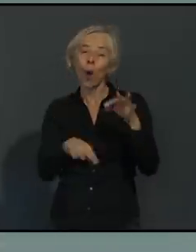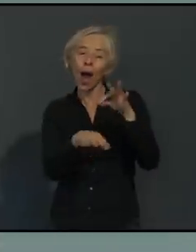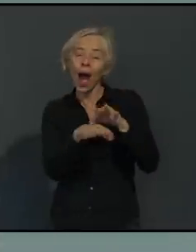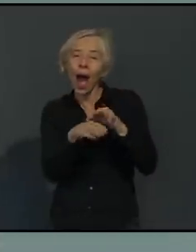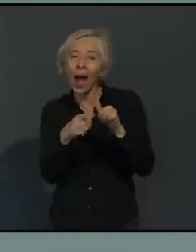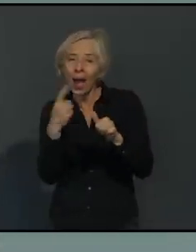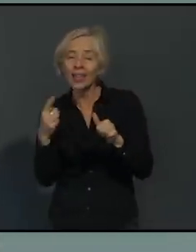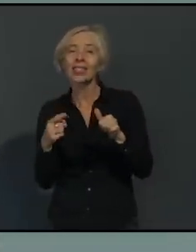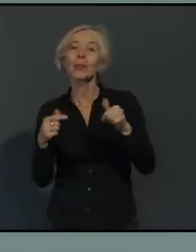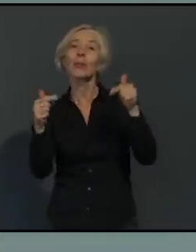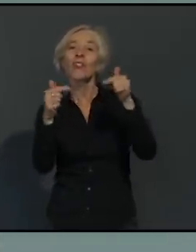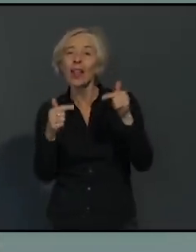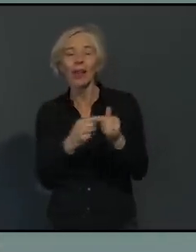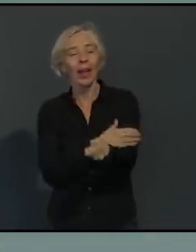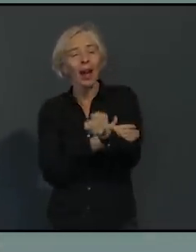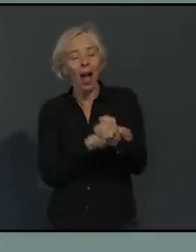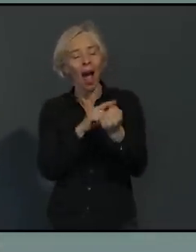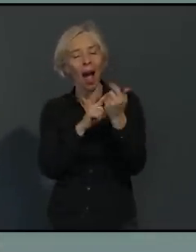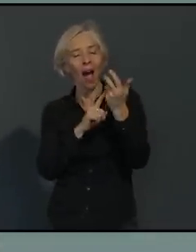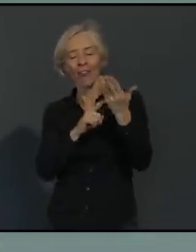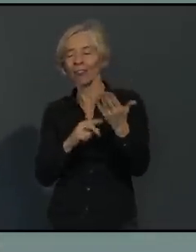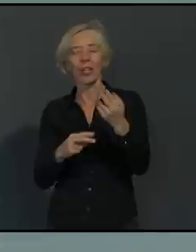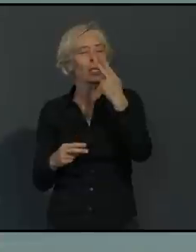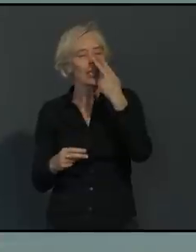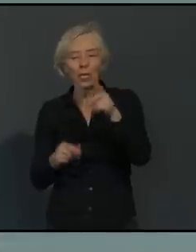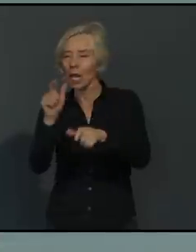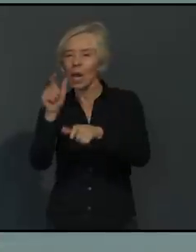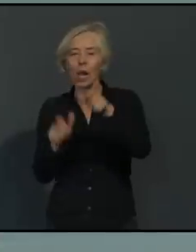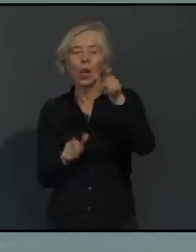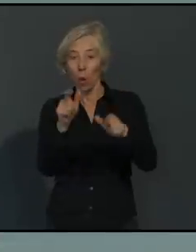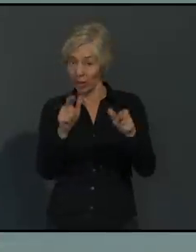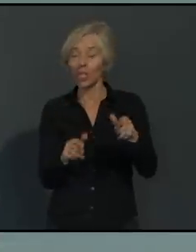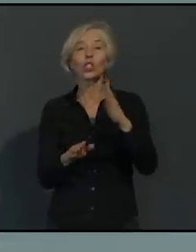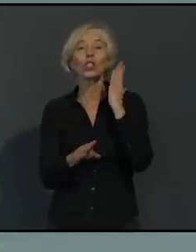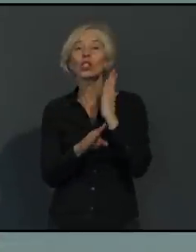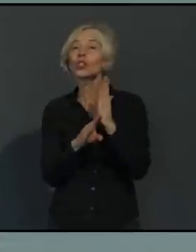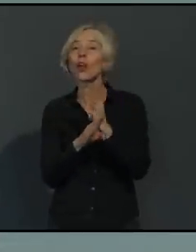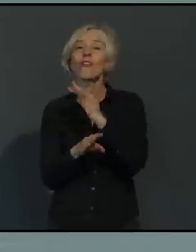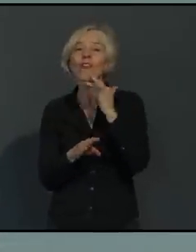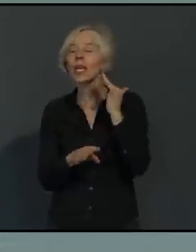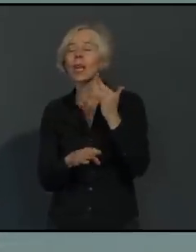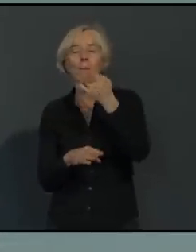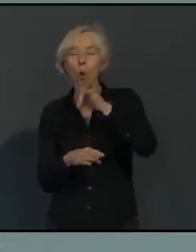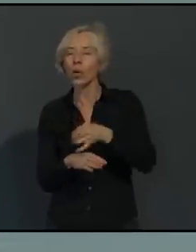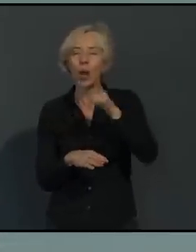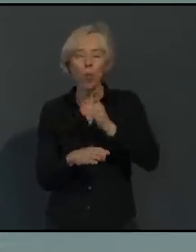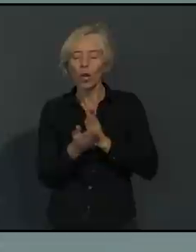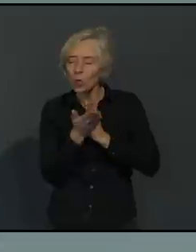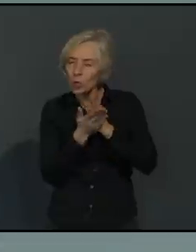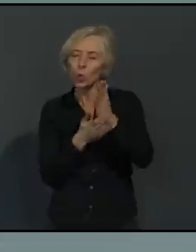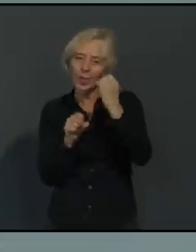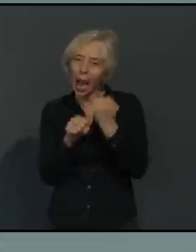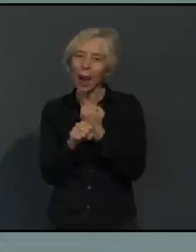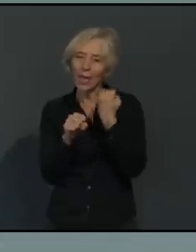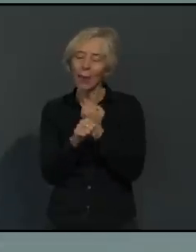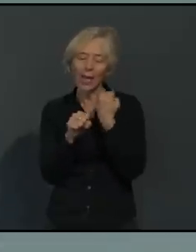Motivation der Belegschaft ist auch nach Monaten im Pandemie-Modus ungebrochen hoch. Und dafür